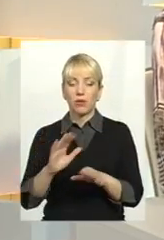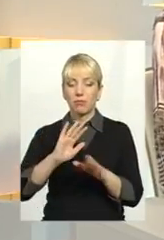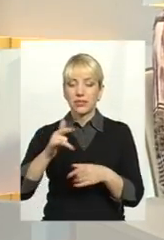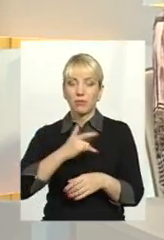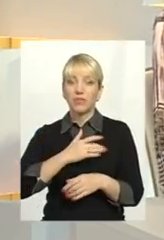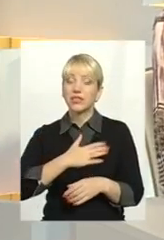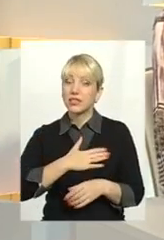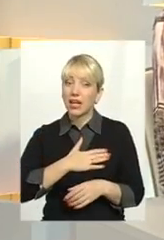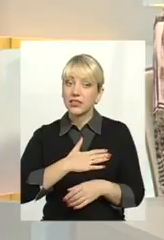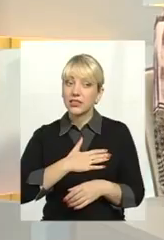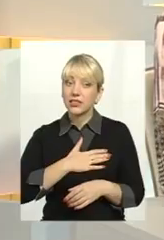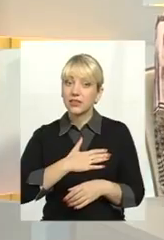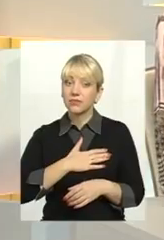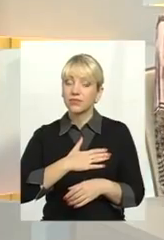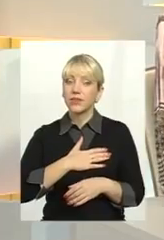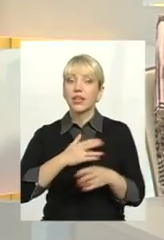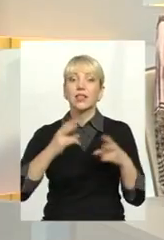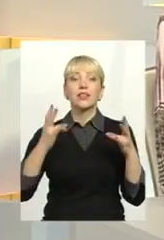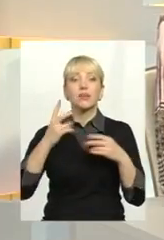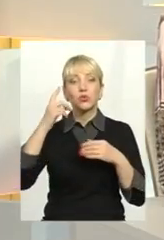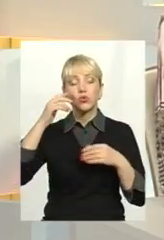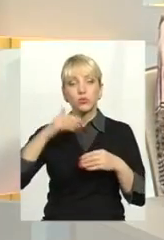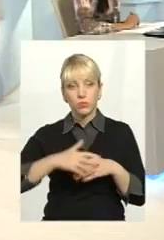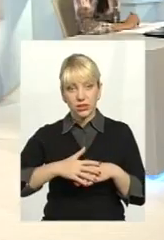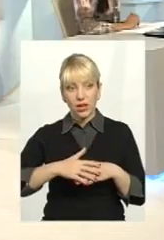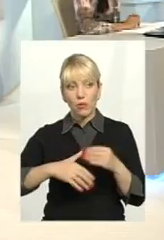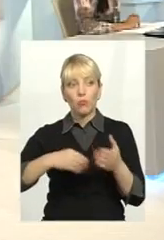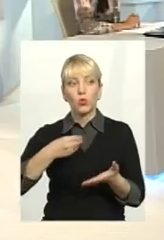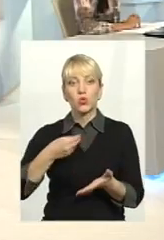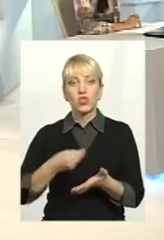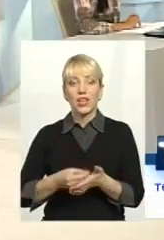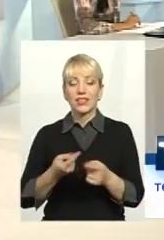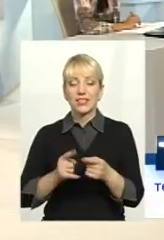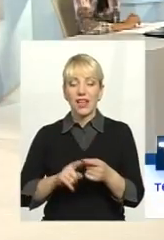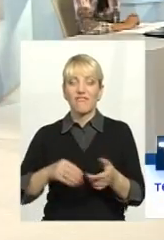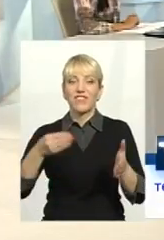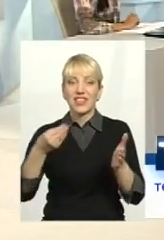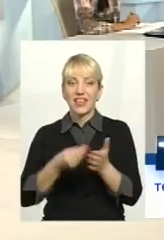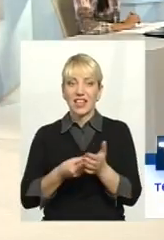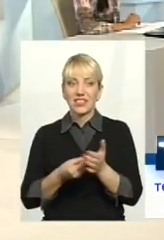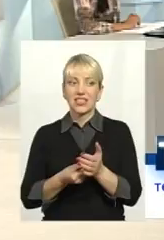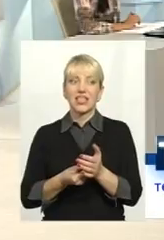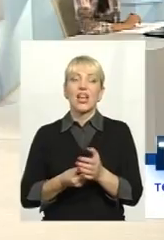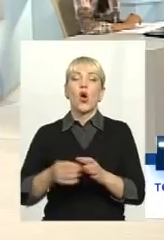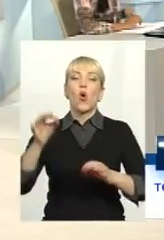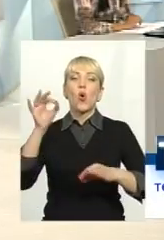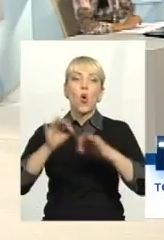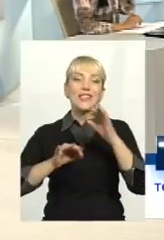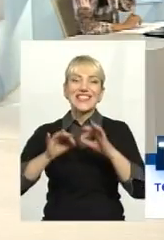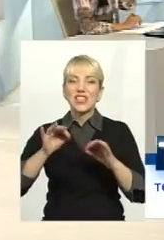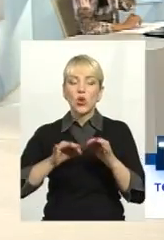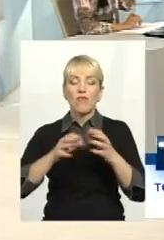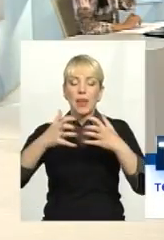приватизації. От треба зрозуміти, бюджет – це є фінансовий концентрований механізм